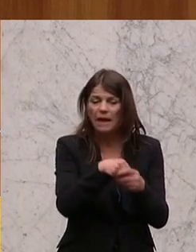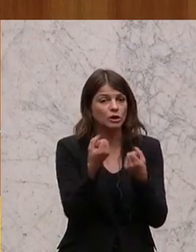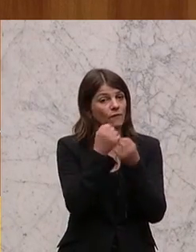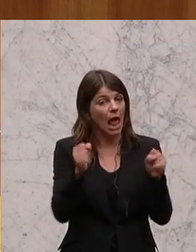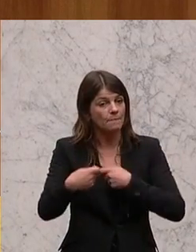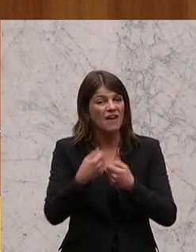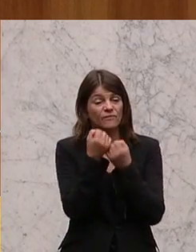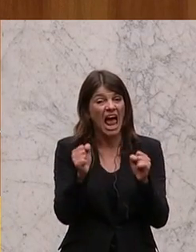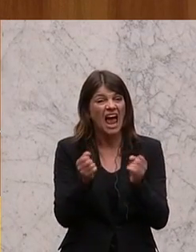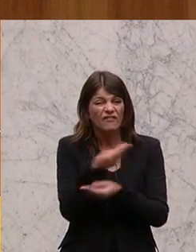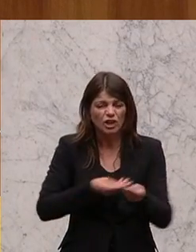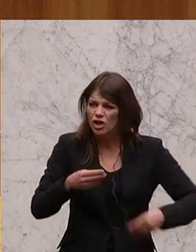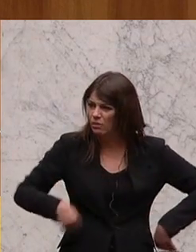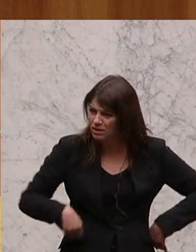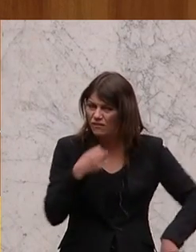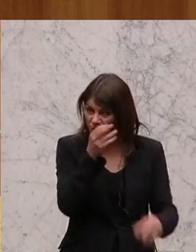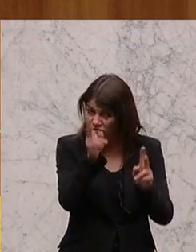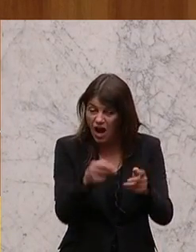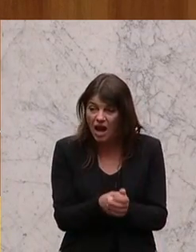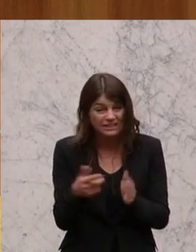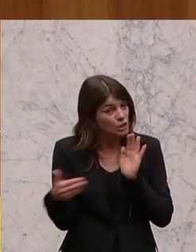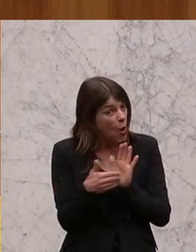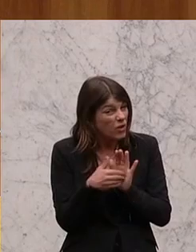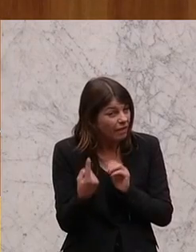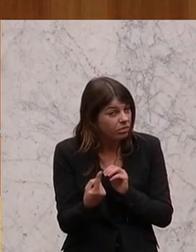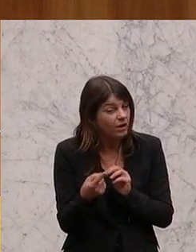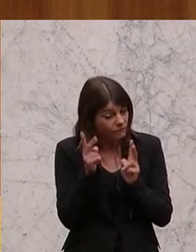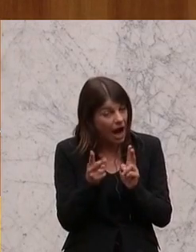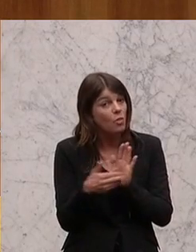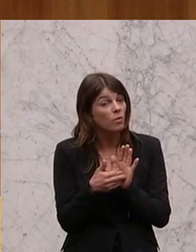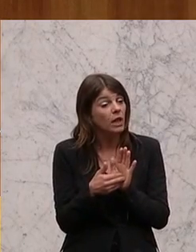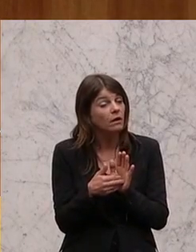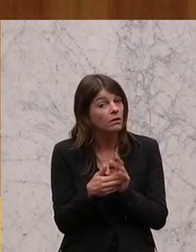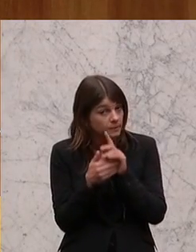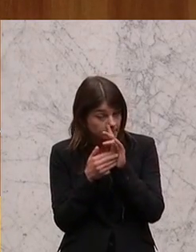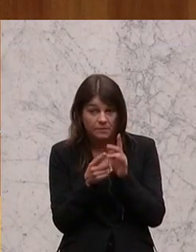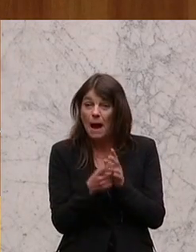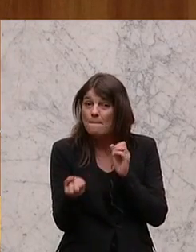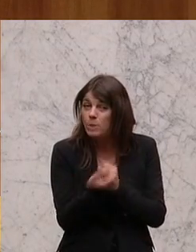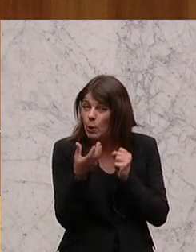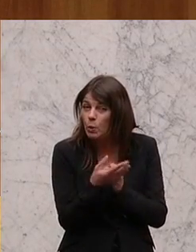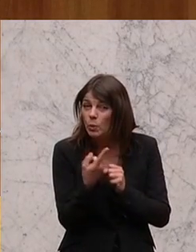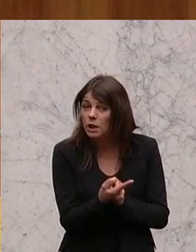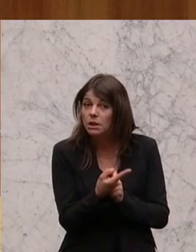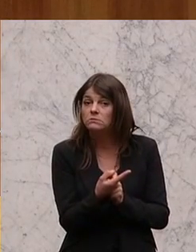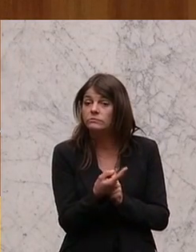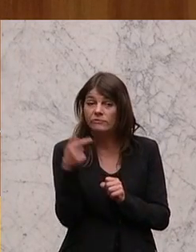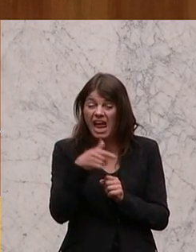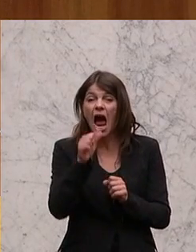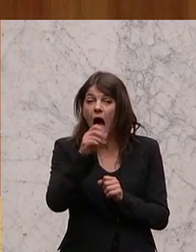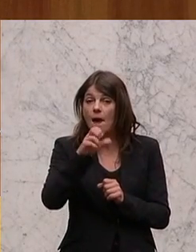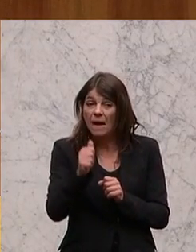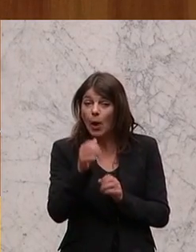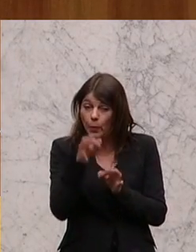das ist die freie Wirtschaft. Aber ich frage mich wirklich, ist es notwendig, bei Produkten, die das